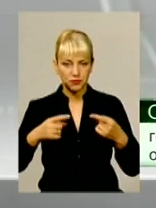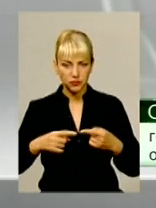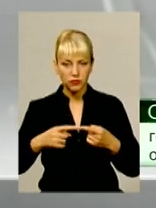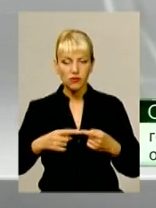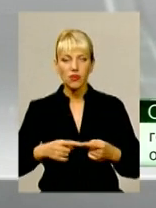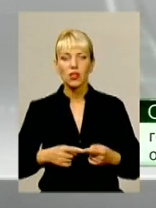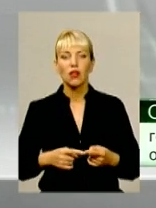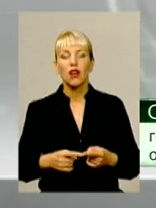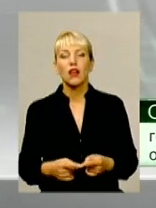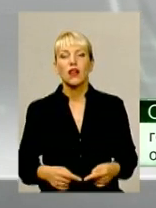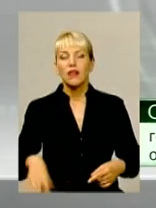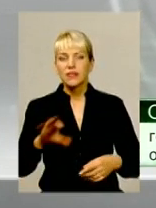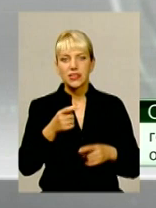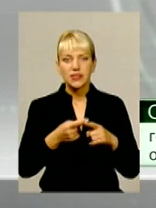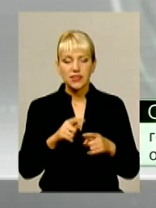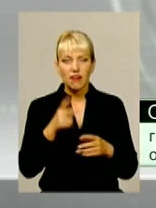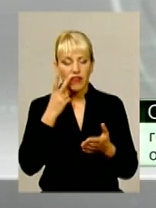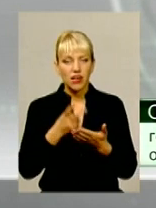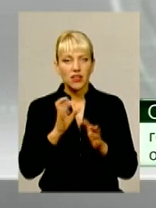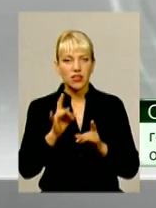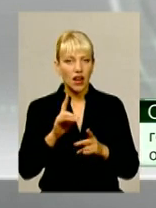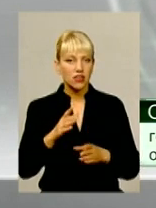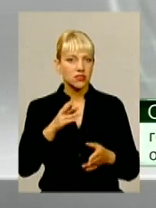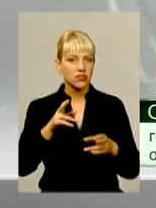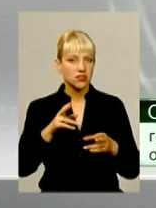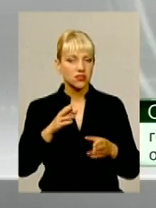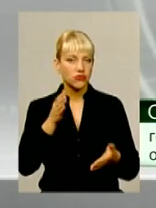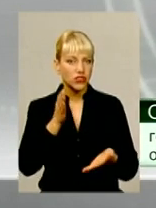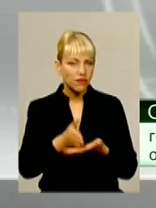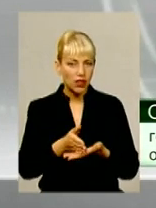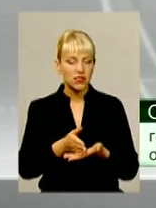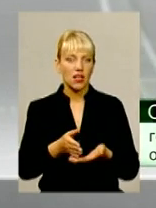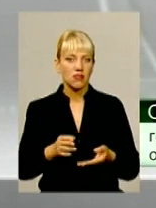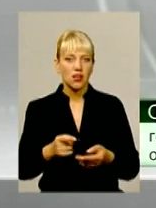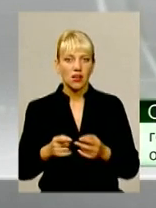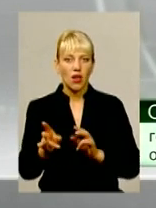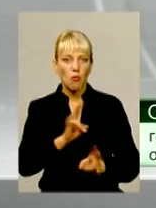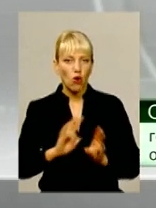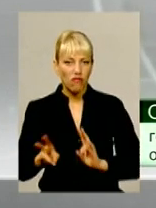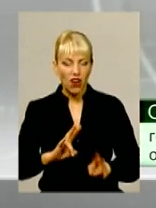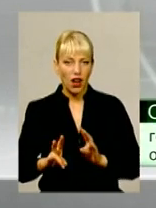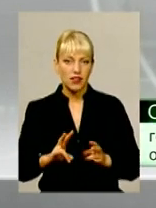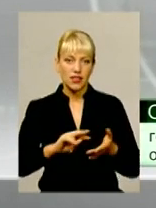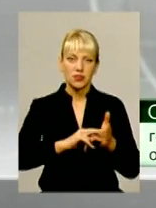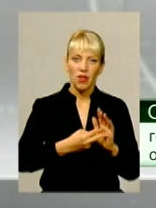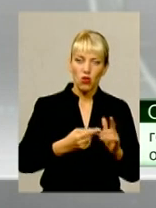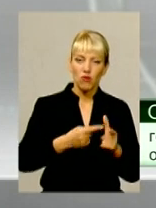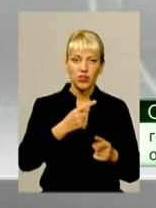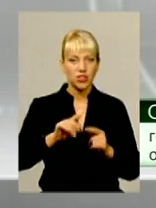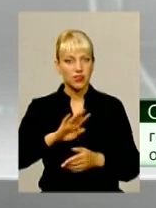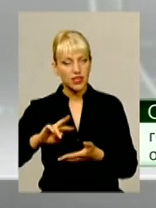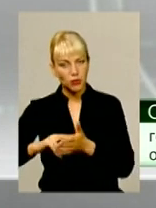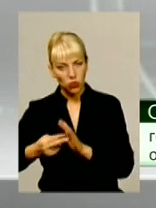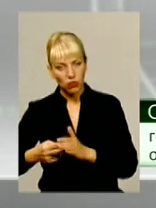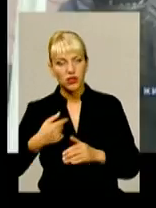Абсолютно виглядало як відвертна провокація, спланована, не спланована. Я дуже сподіваюся, що це об'єктивне слідство